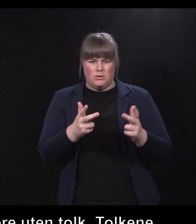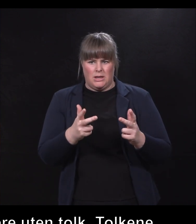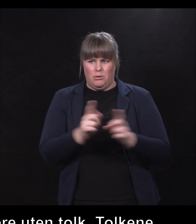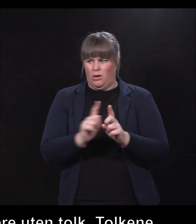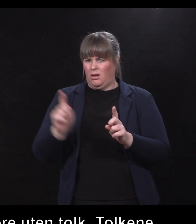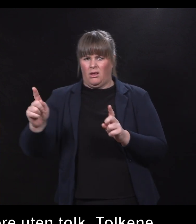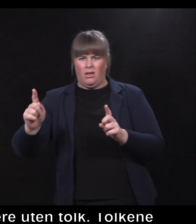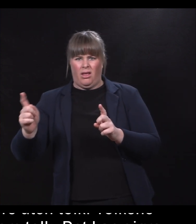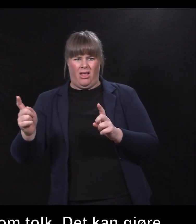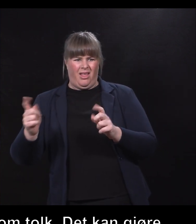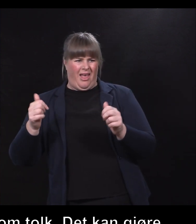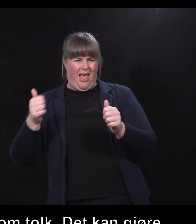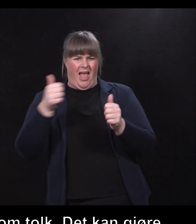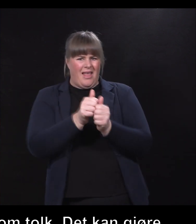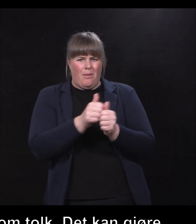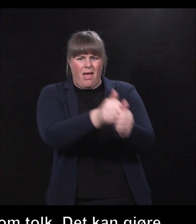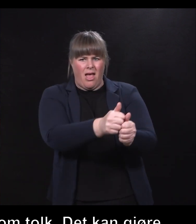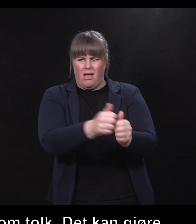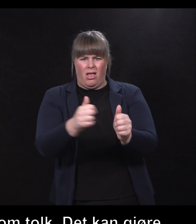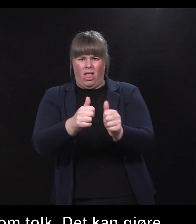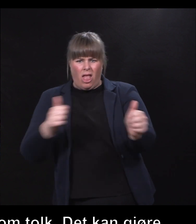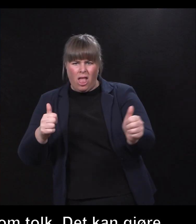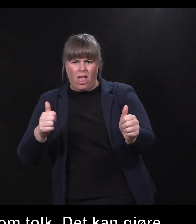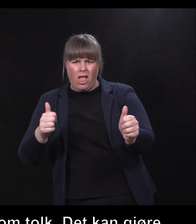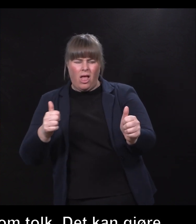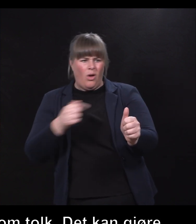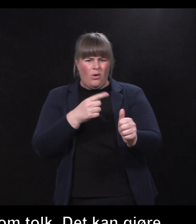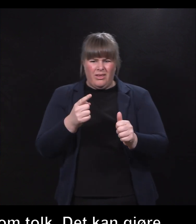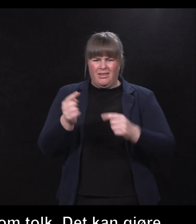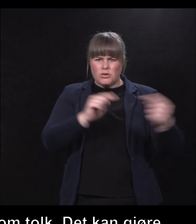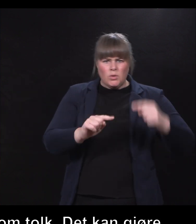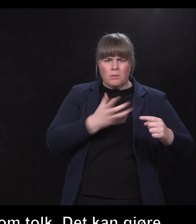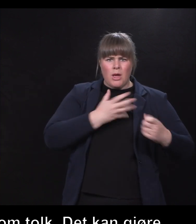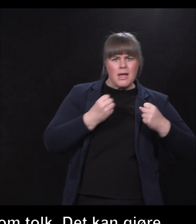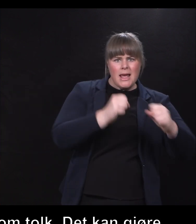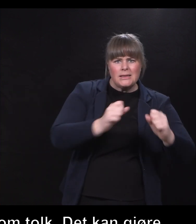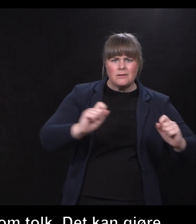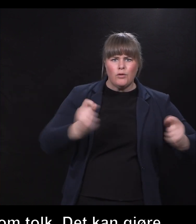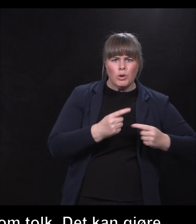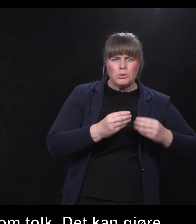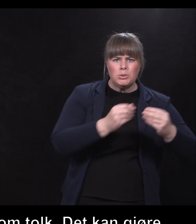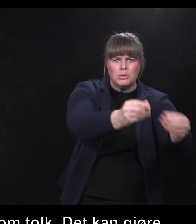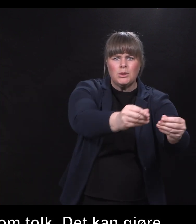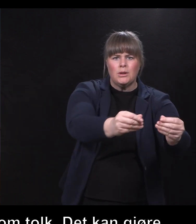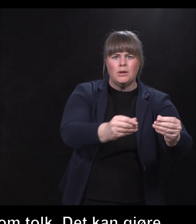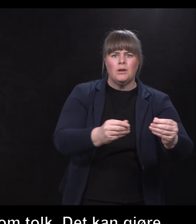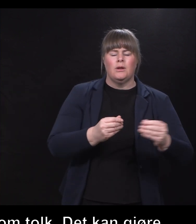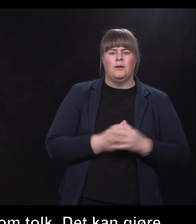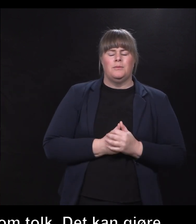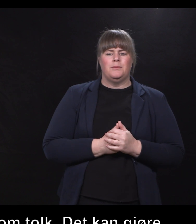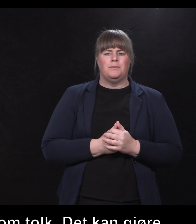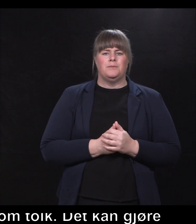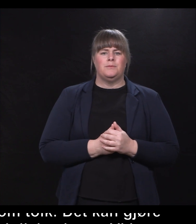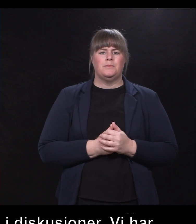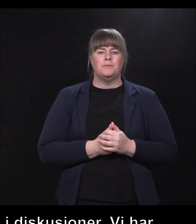ofte går rimelig kjapt og energisk med studentene våre. I tillegg har vi fått ansatt en egen veileder med både kultur- og